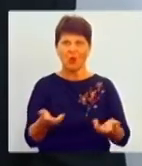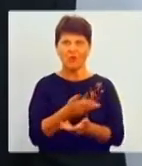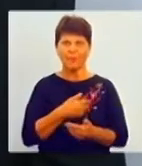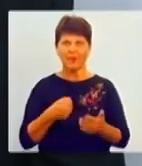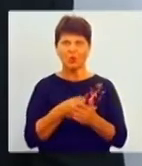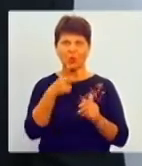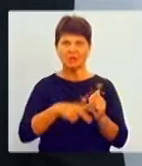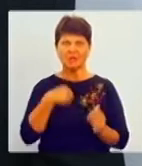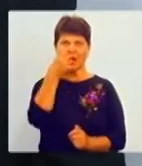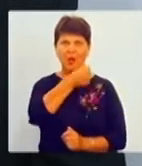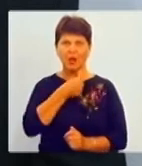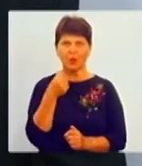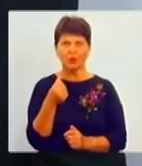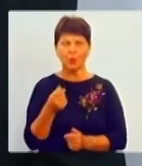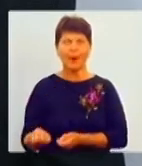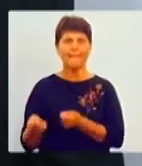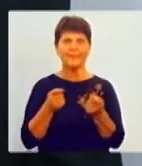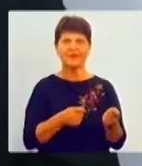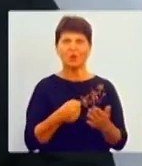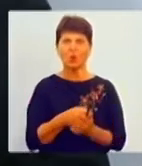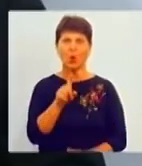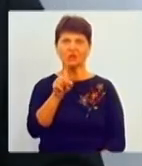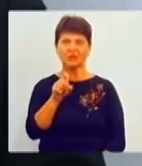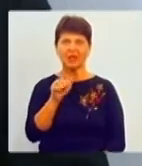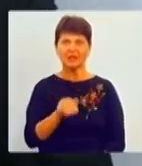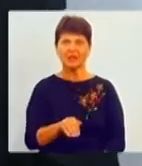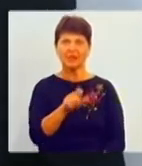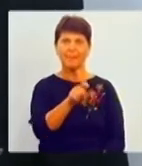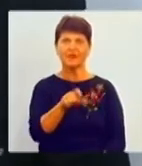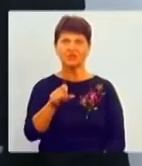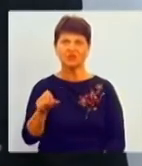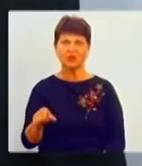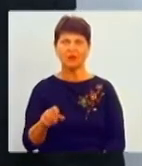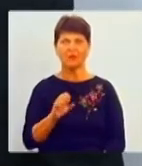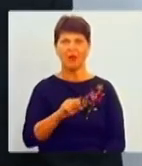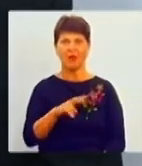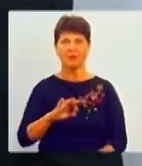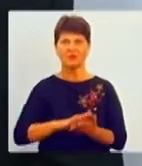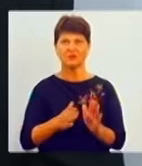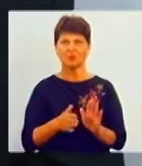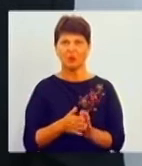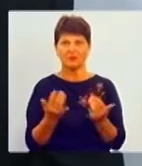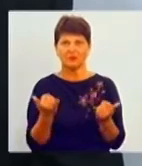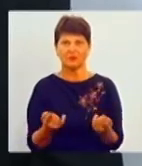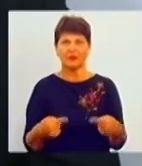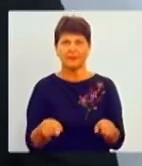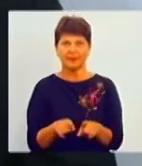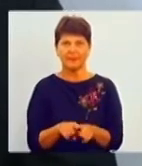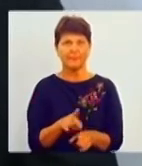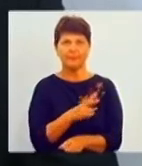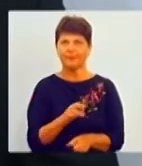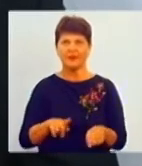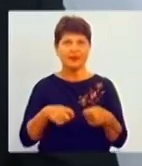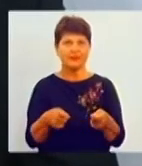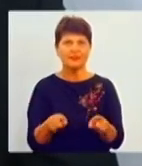перевезти до 100 тисяч пасажирів. Однак ця ситуація, що склалась, не дасть нам такої